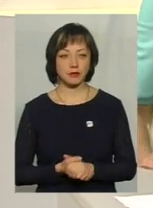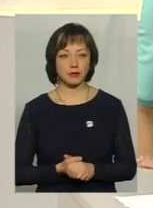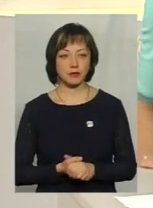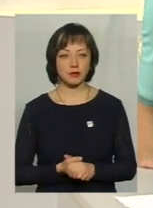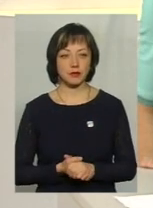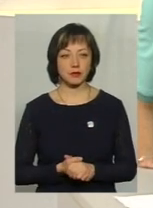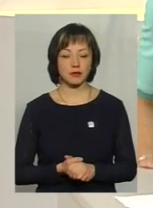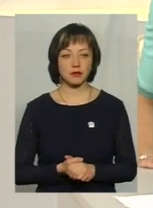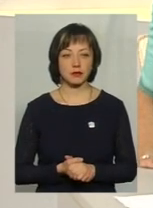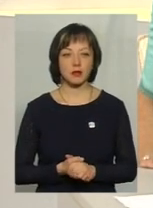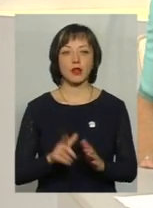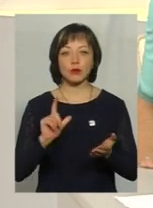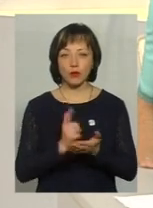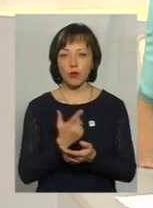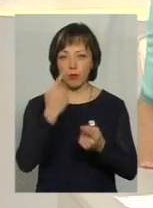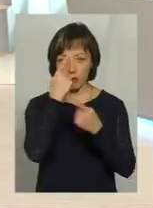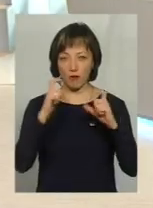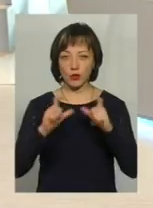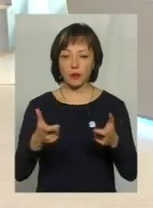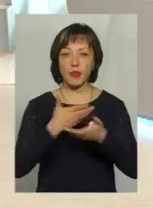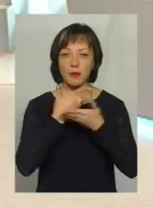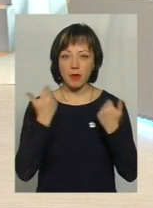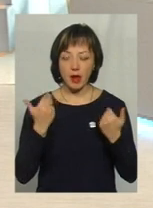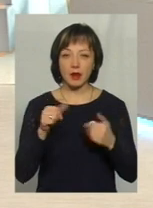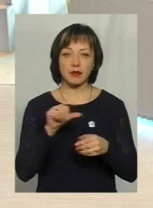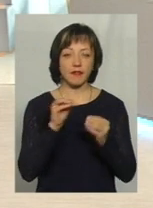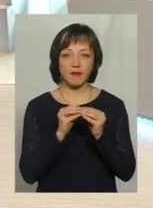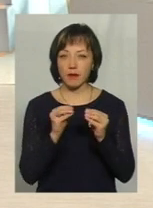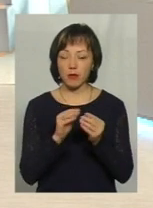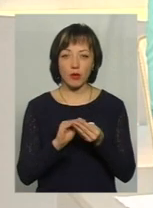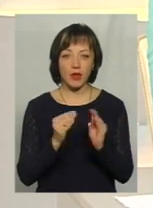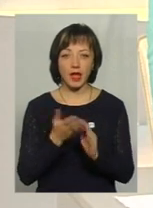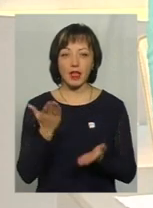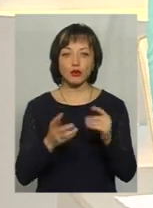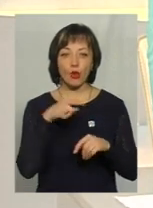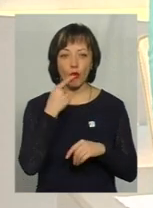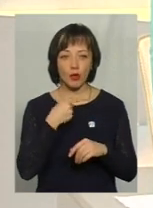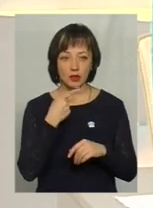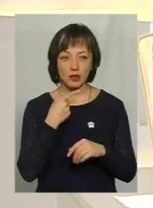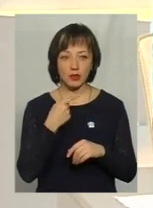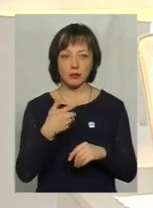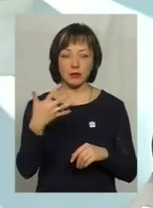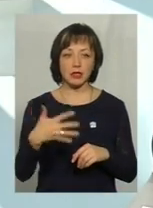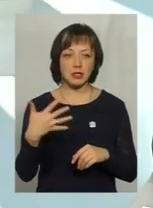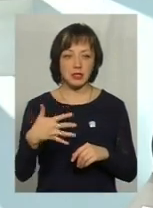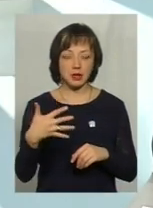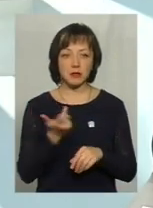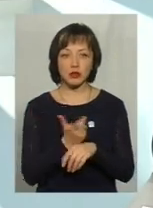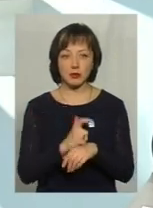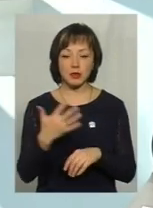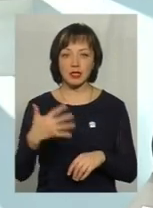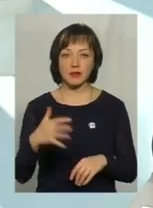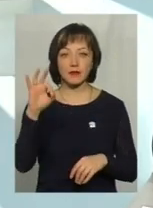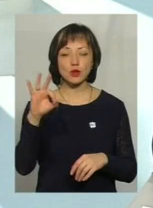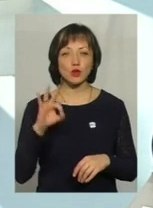Дякую за питання. Власне, знову же, повідомлень немає. Та сама проблема. Ну, власне, якщо говорити, більше 50